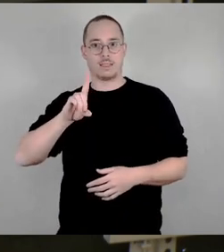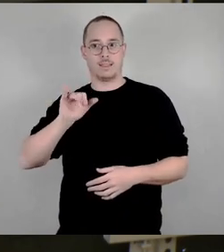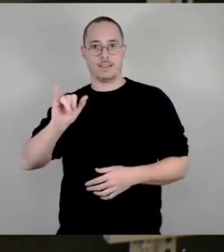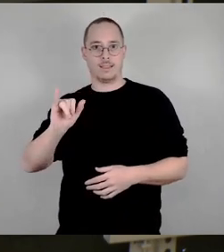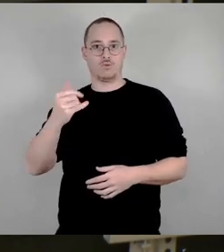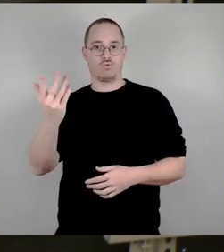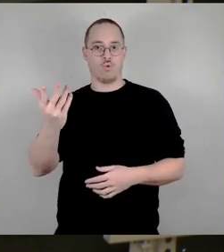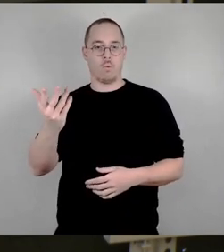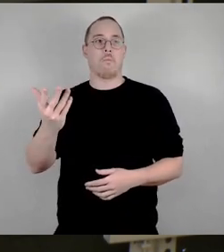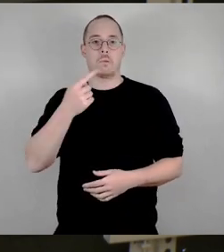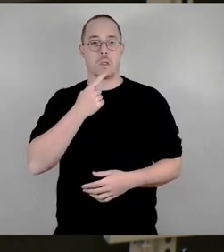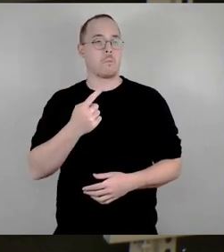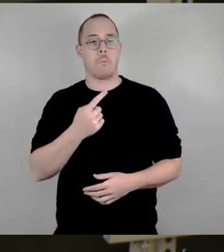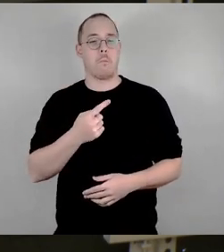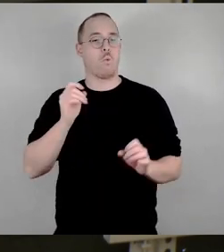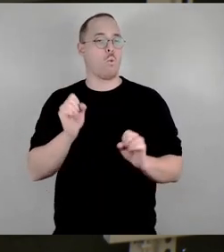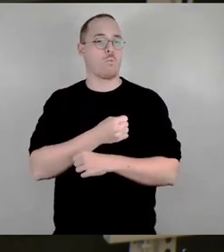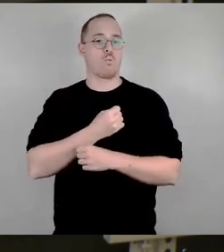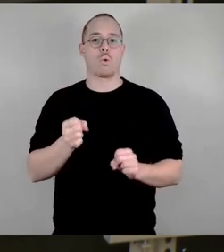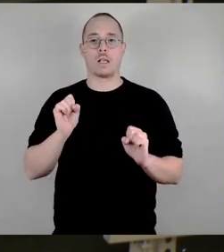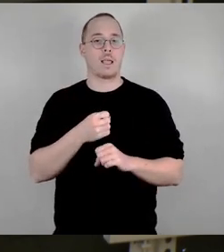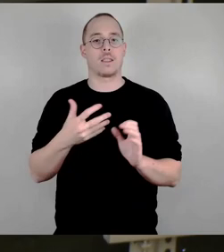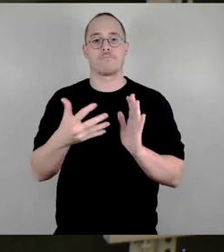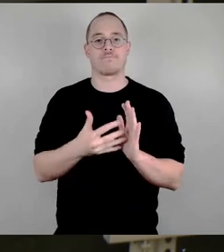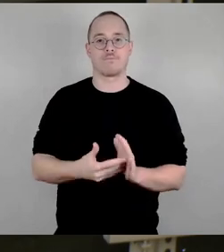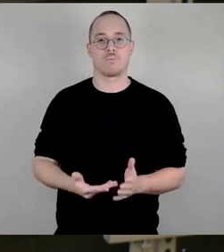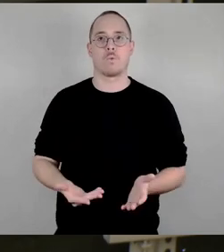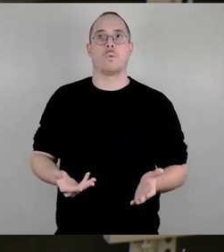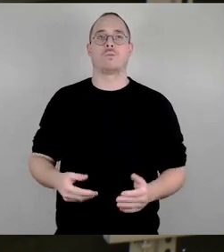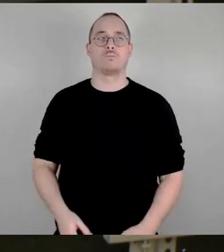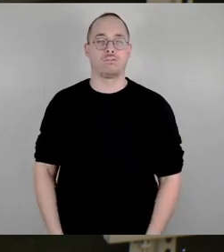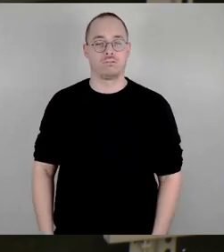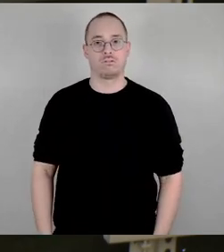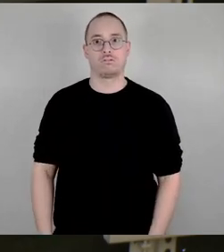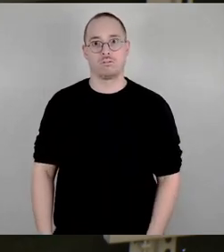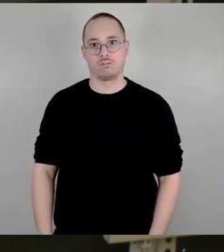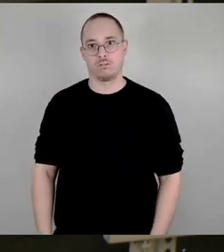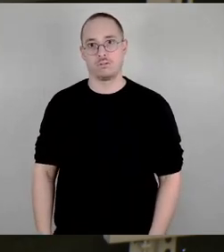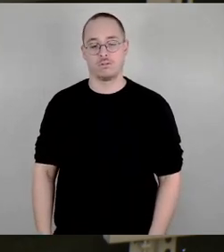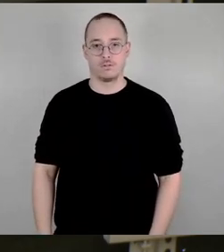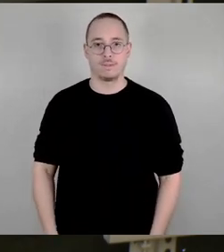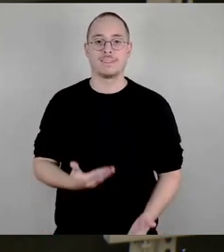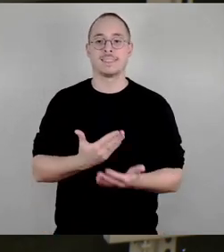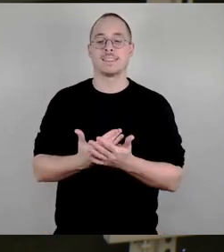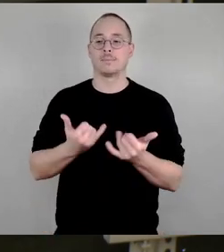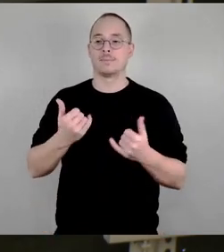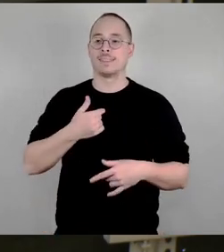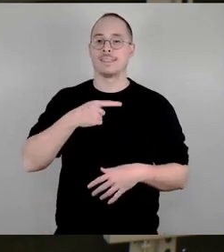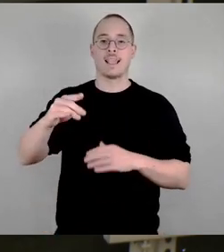möglich wäre und so weiter. Also hier wäre jetzt auch mal eigentlich der Aufruf an die Landesregierung,